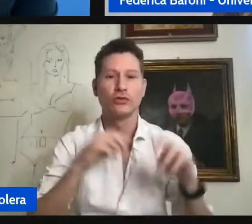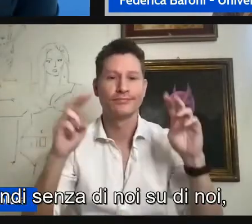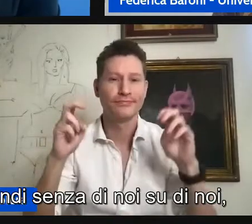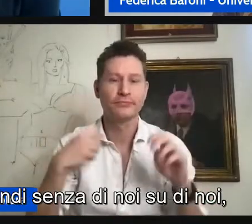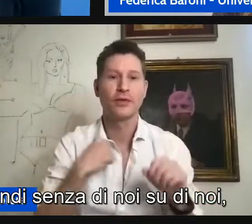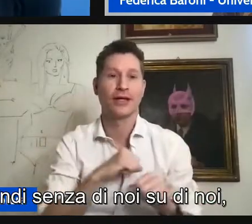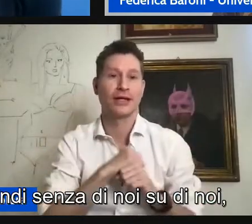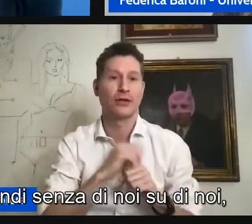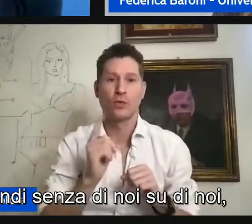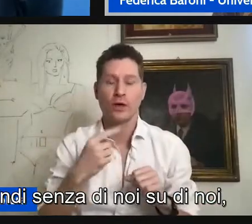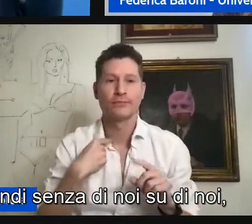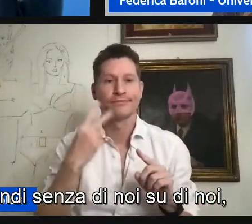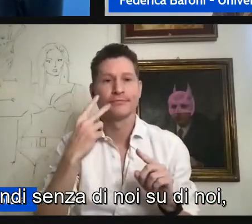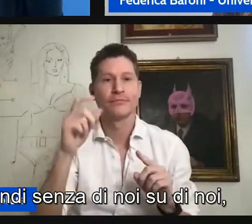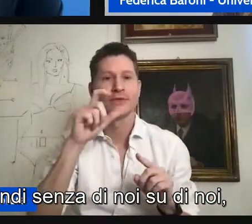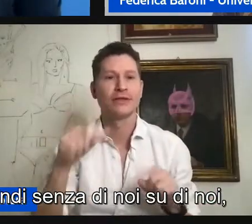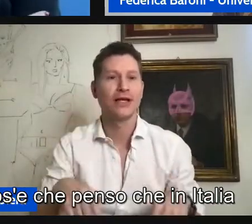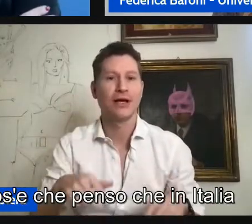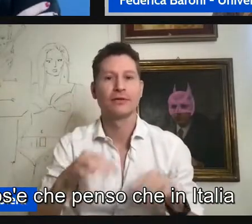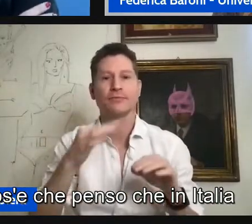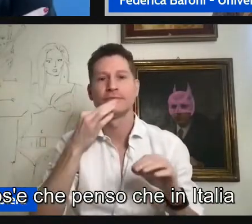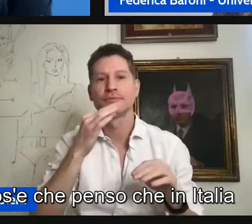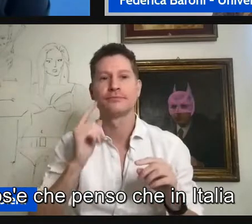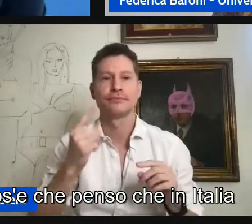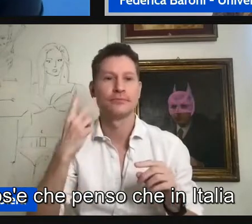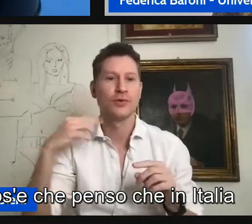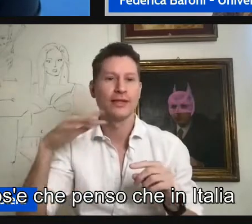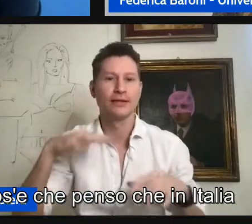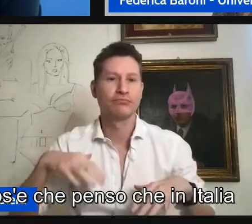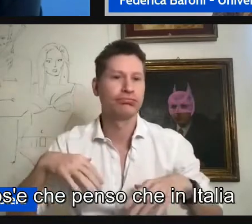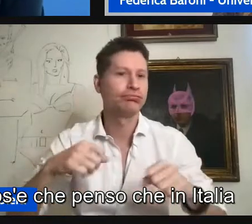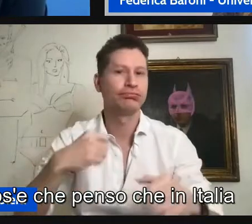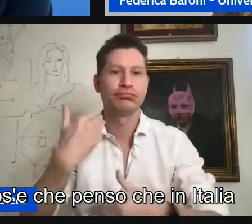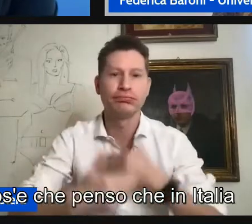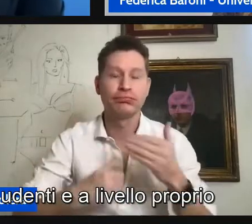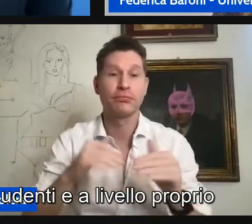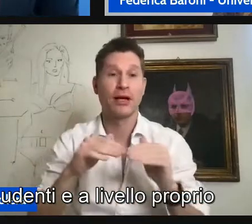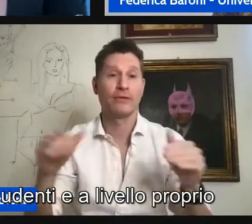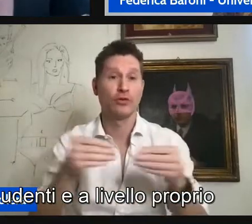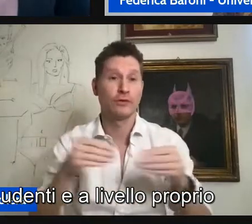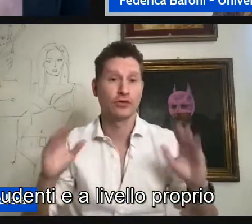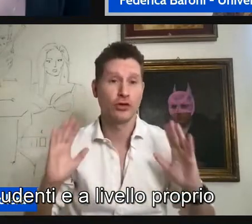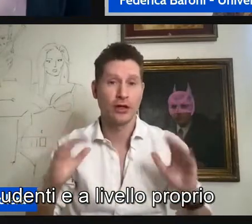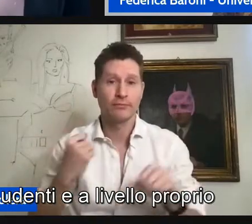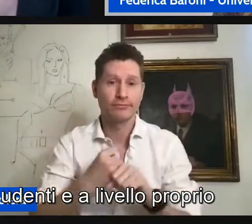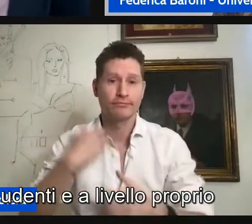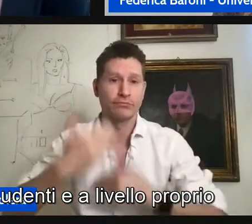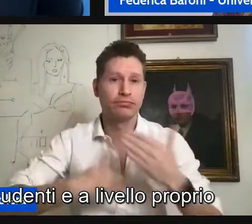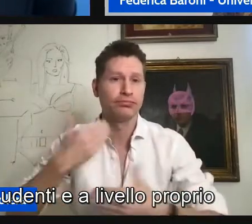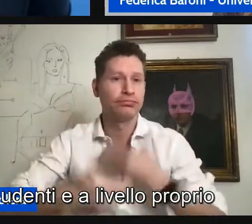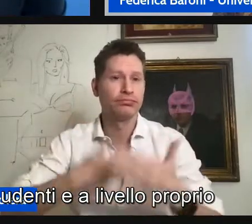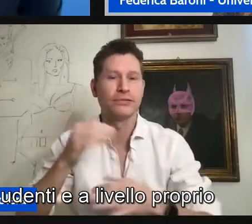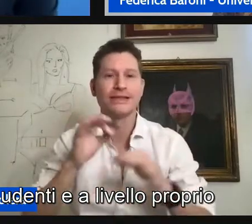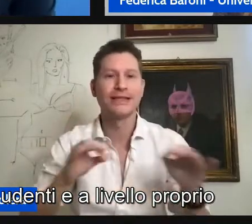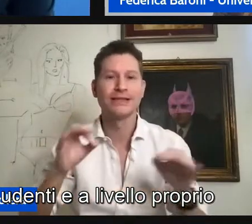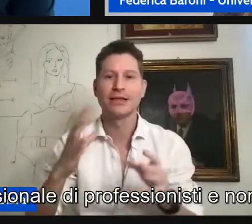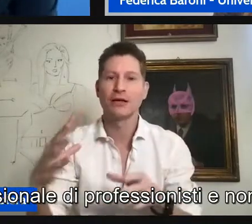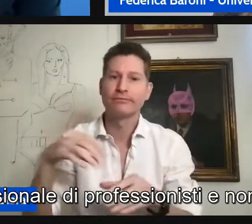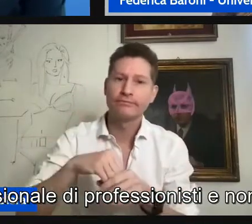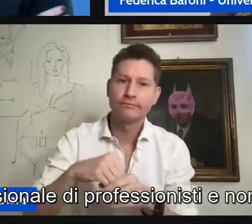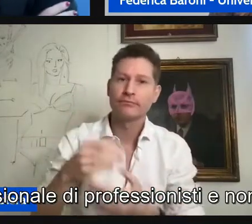quindi senza di noi su di noi io cos'è che penso che in Italia gli udenti a livello proprio